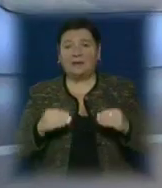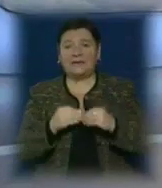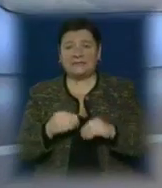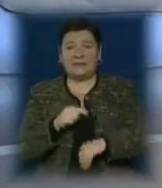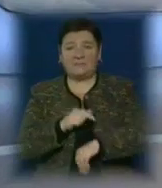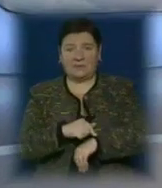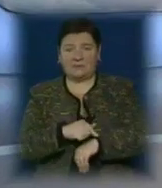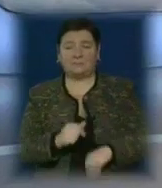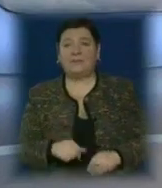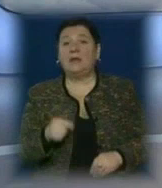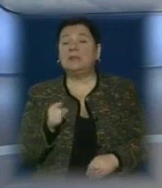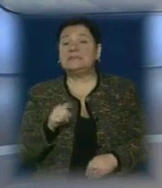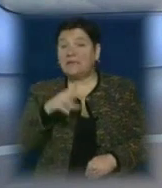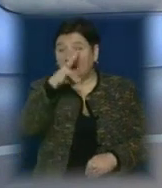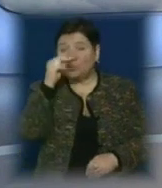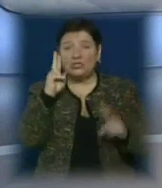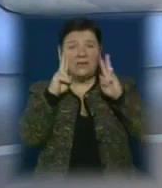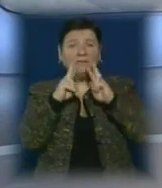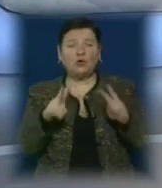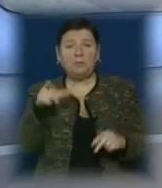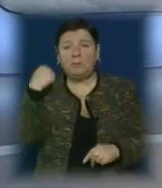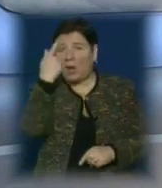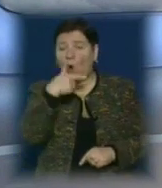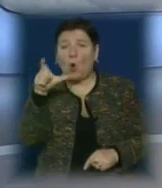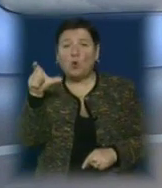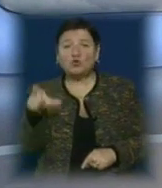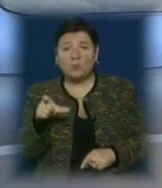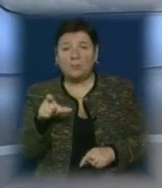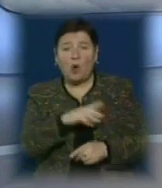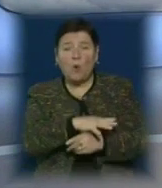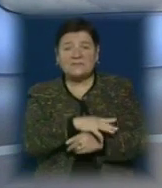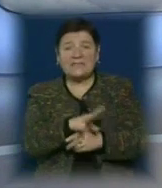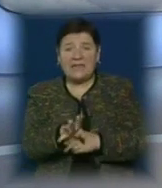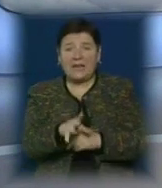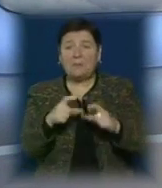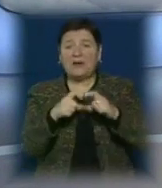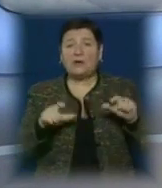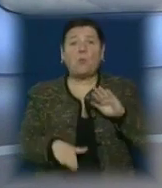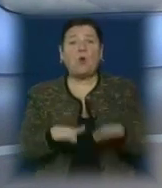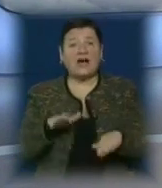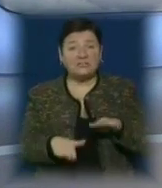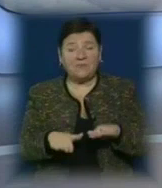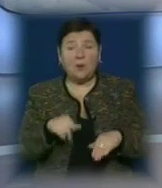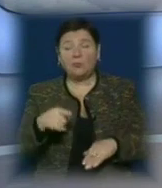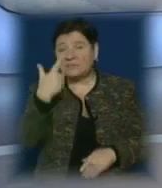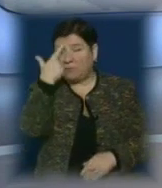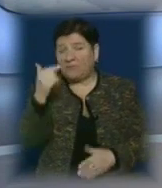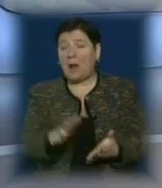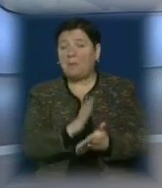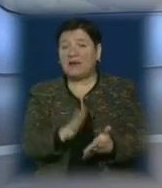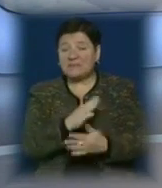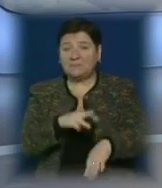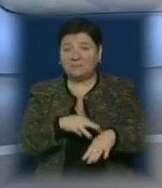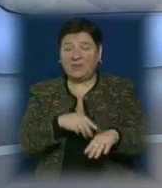Цієї ночі невідомі особи обстріляли з гранатомета приміщення магазину Мукачеві. Про це повідомляє пресслужба